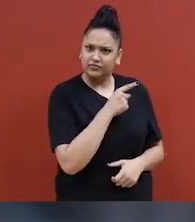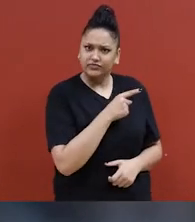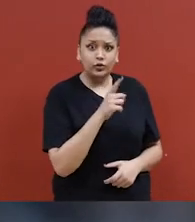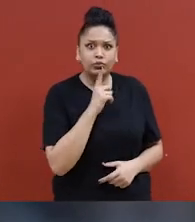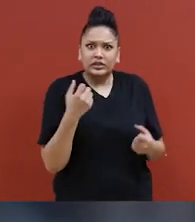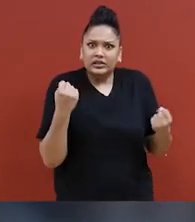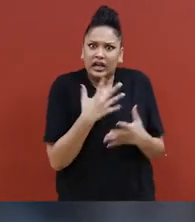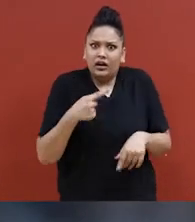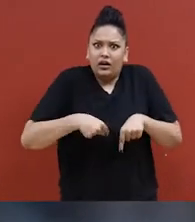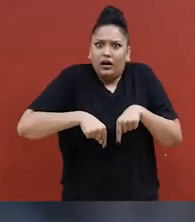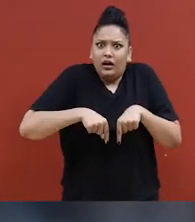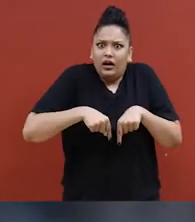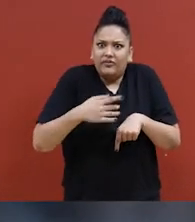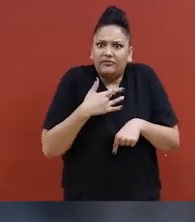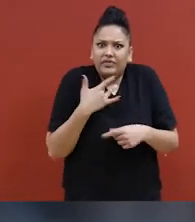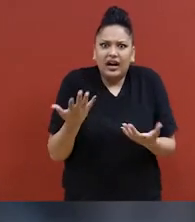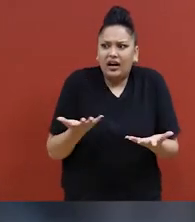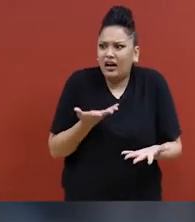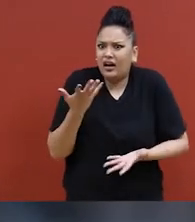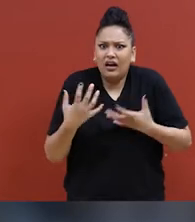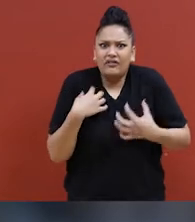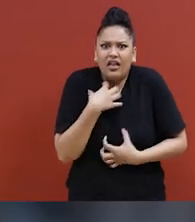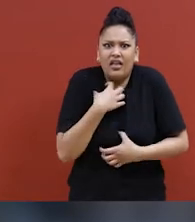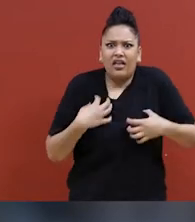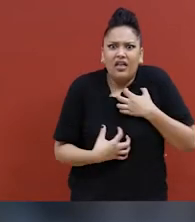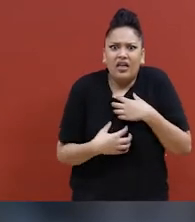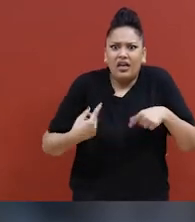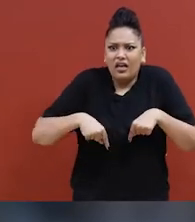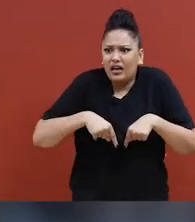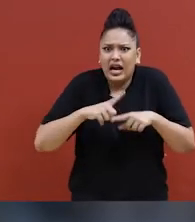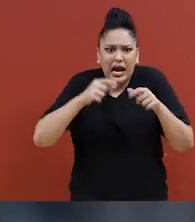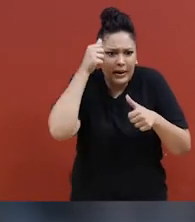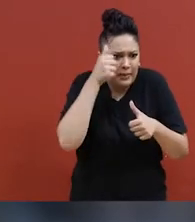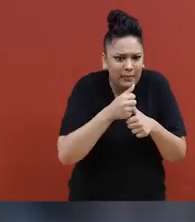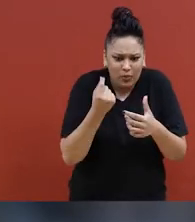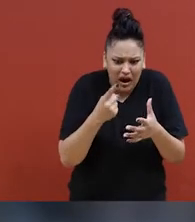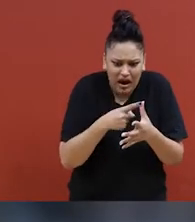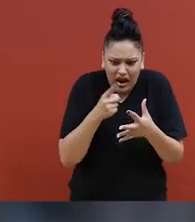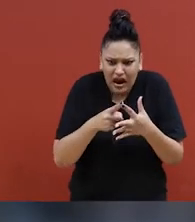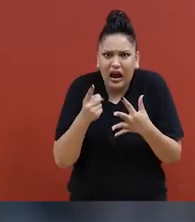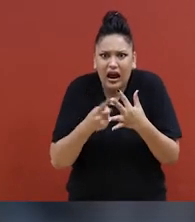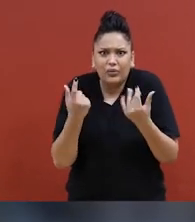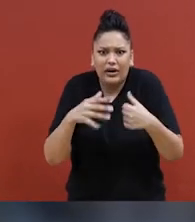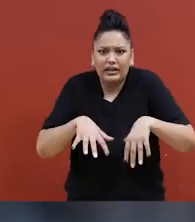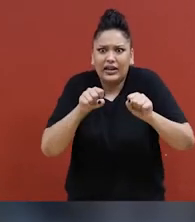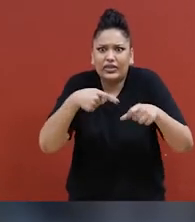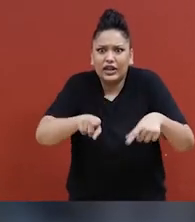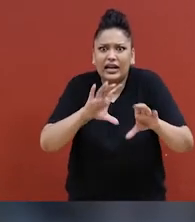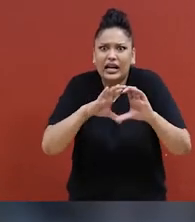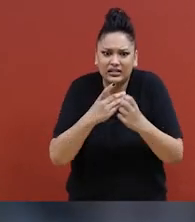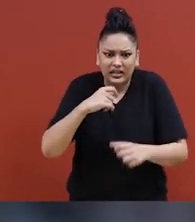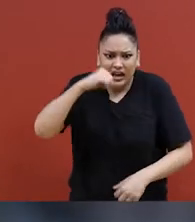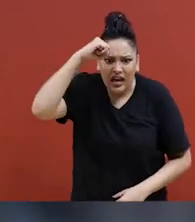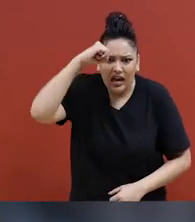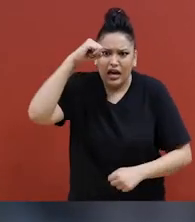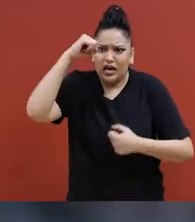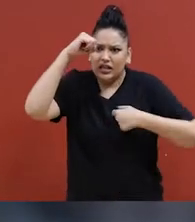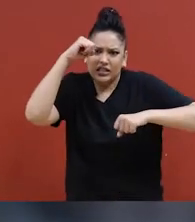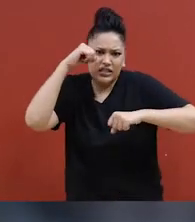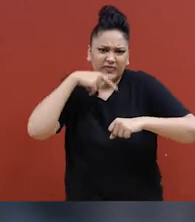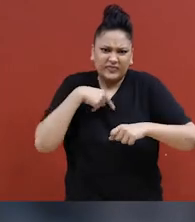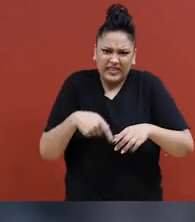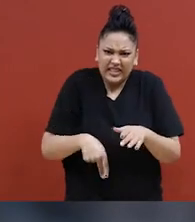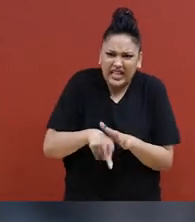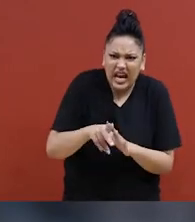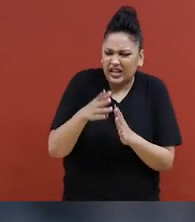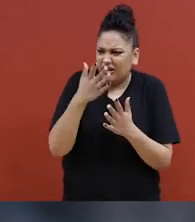Mon étudiante a dit qu'elle était si effrayée qu'elle avait l'impression de ne se souvenir de rien. Elle avait oublié les blocages, les coups